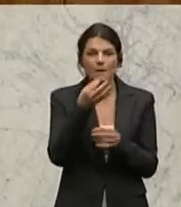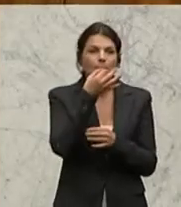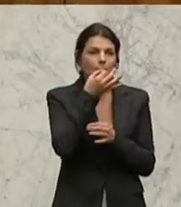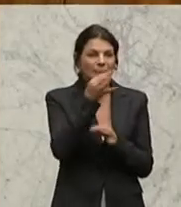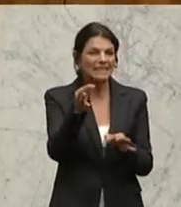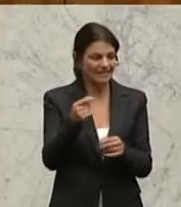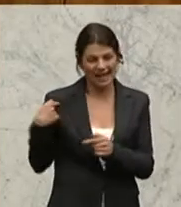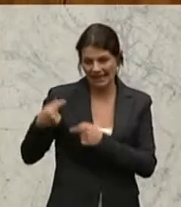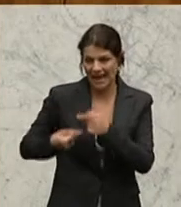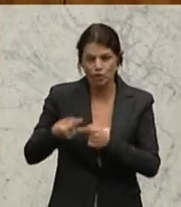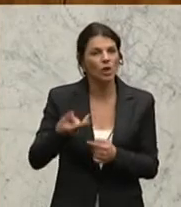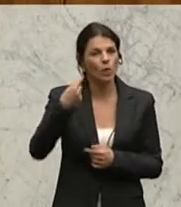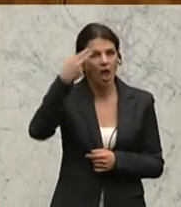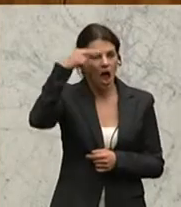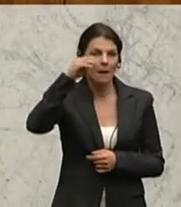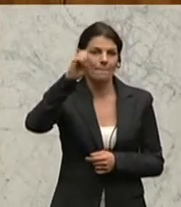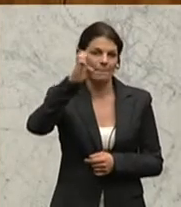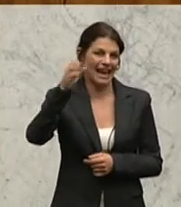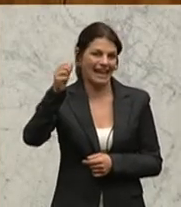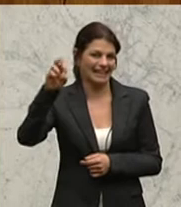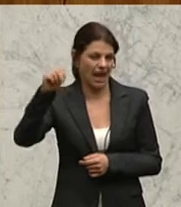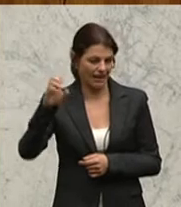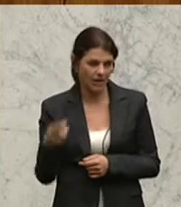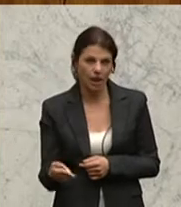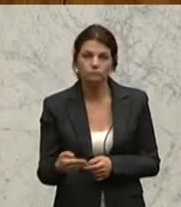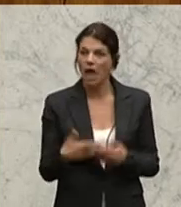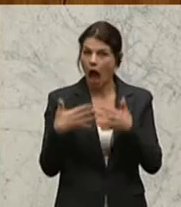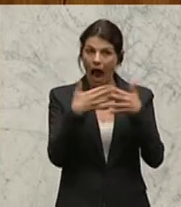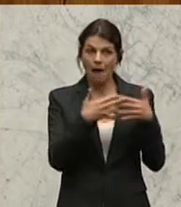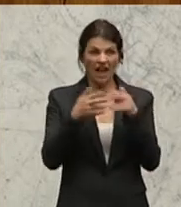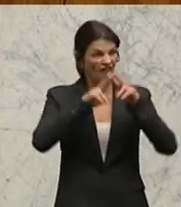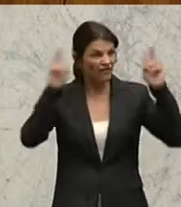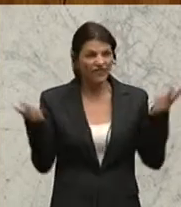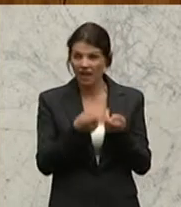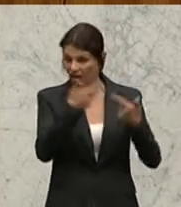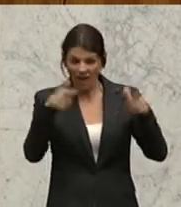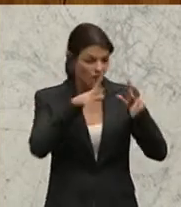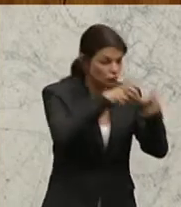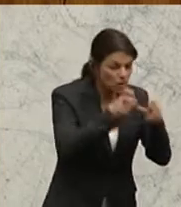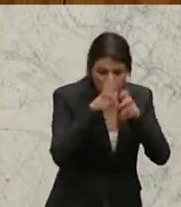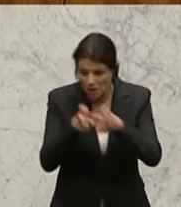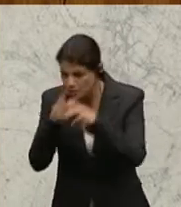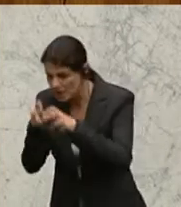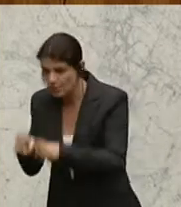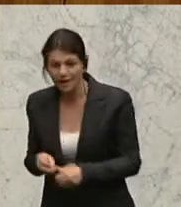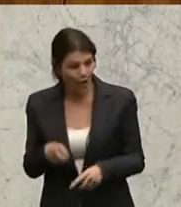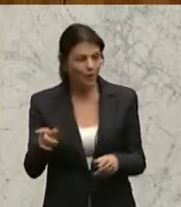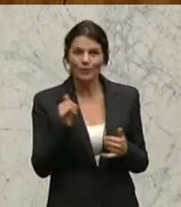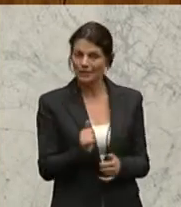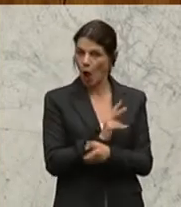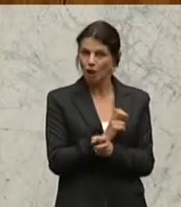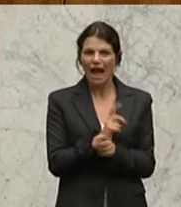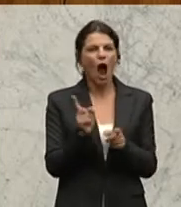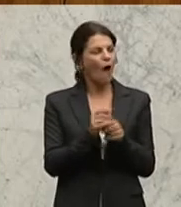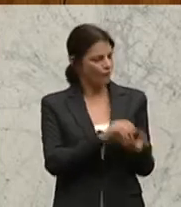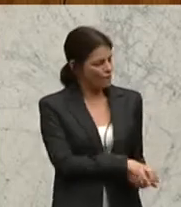unterwegs. So wie die Amerikaner weltweit ausspionieren, liefern Sie in Österreich mit der Vorratsdatenspeicherung, sehr geehrte